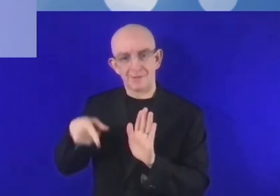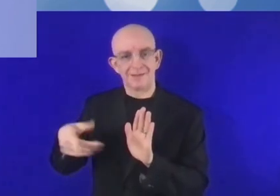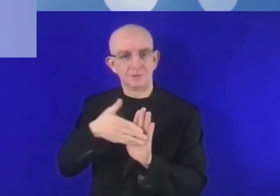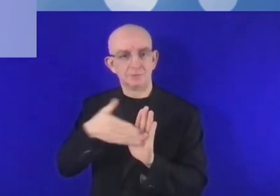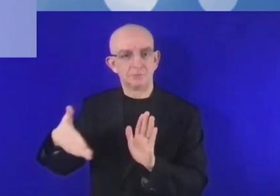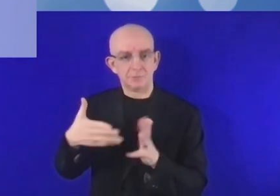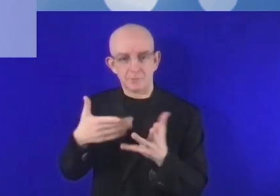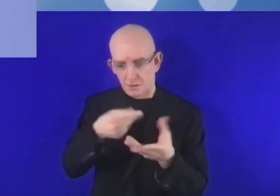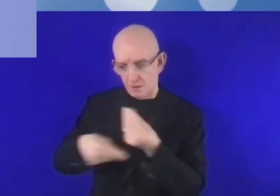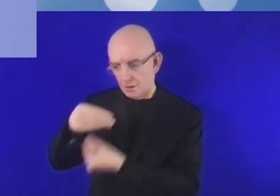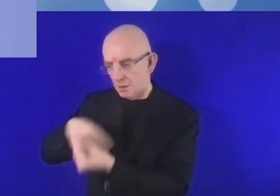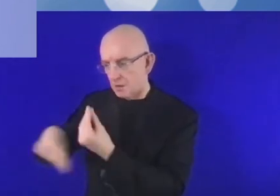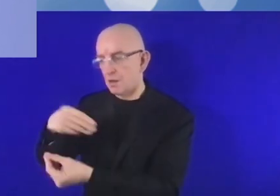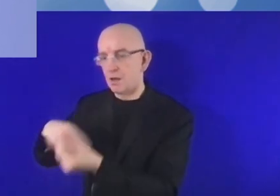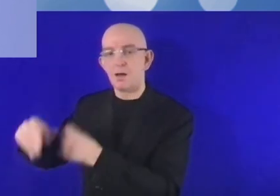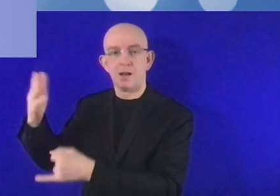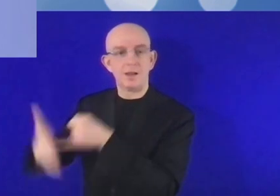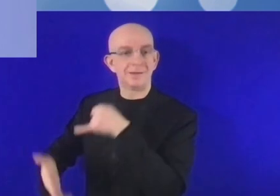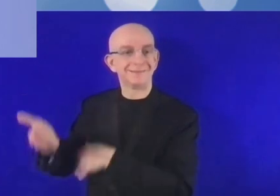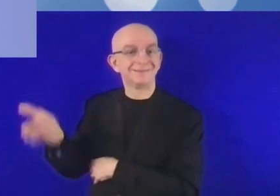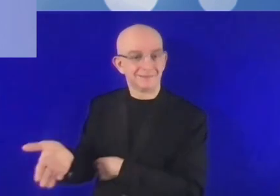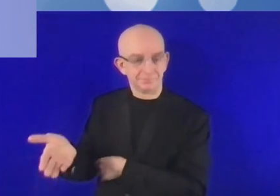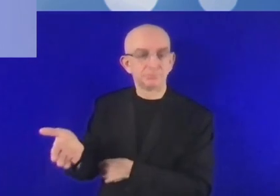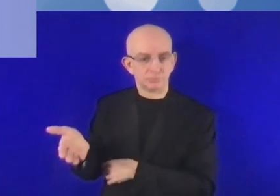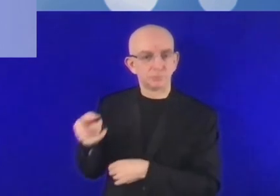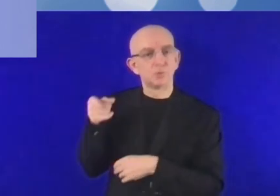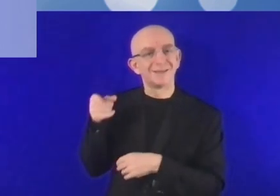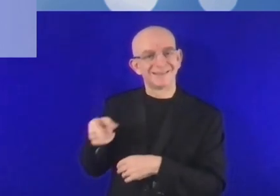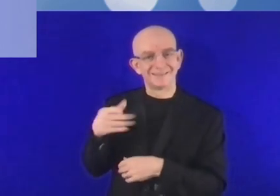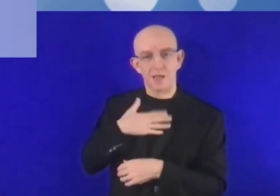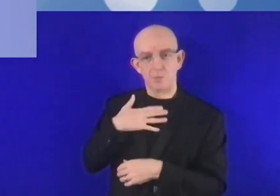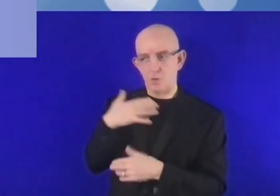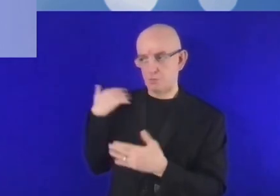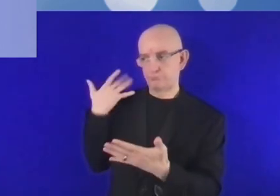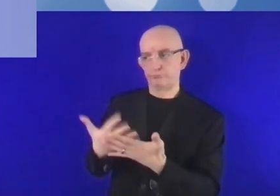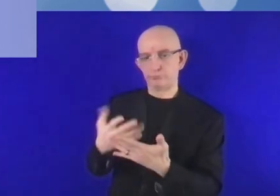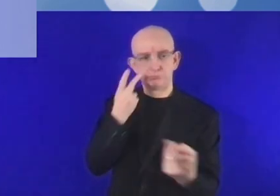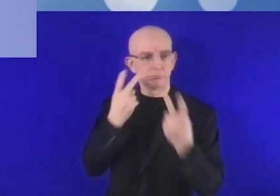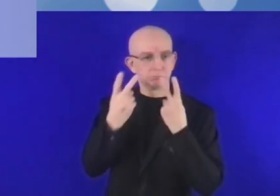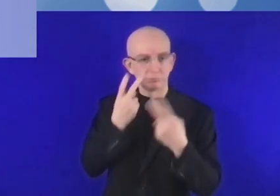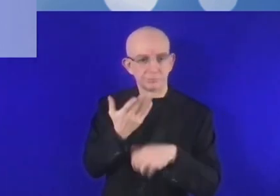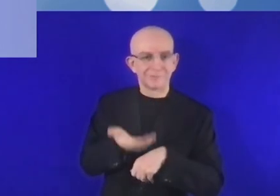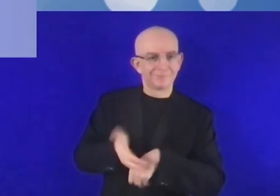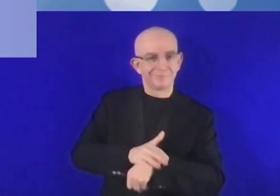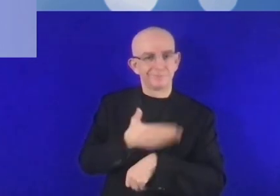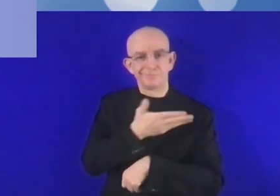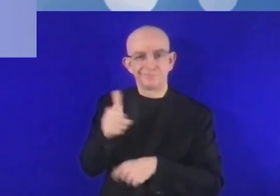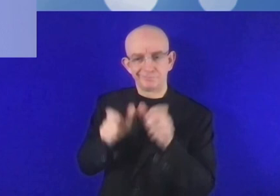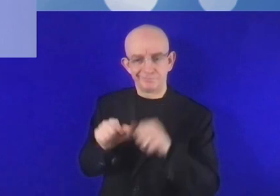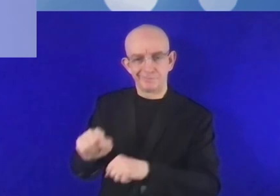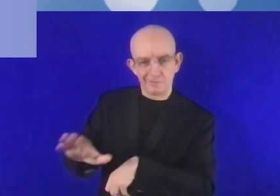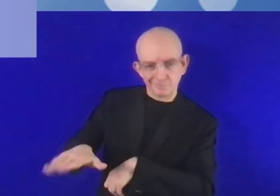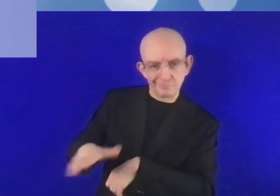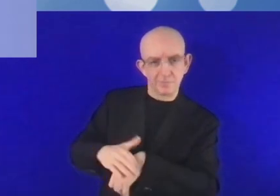nos clients dès le début, dès l'étape de la préparation d'un projet de création d'entreprise jusqu